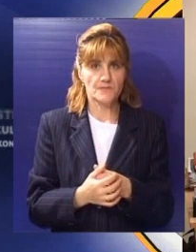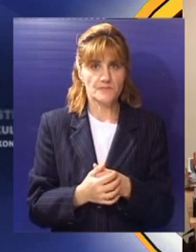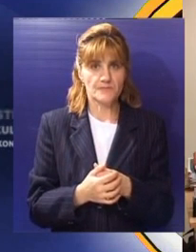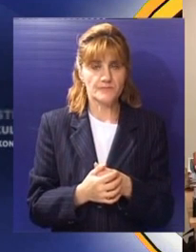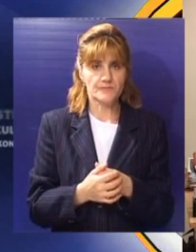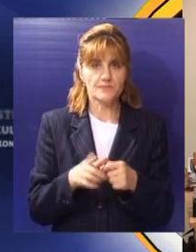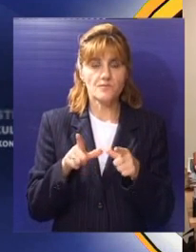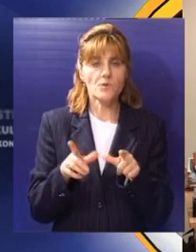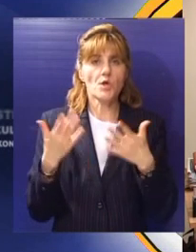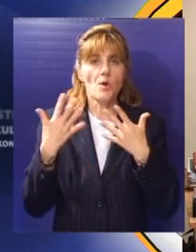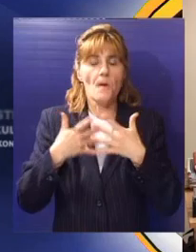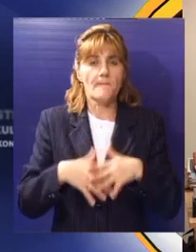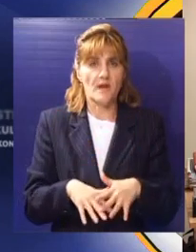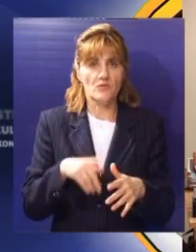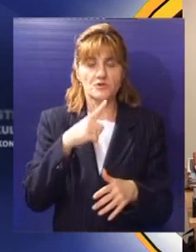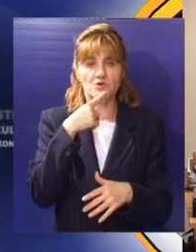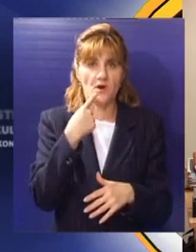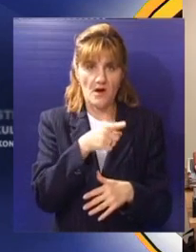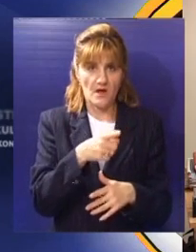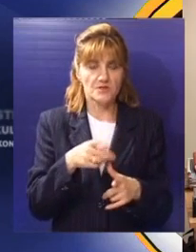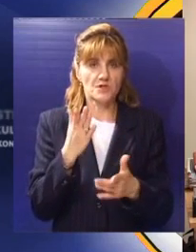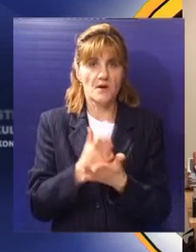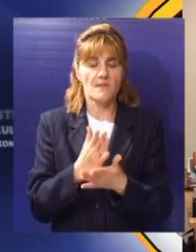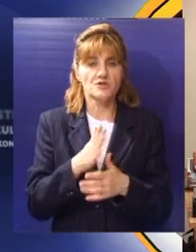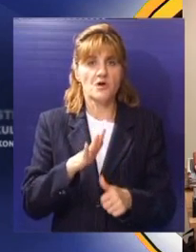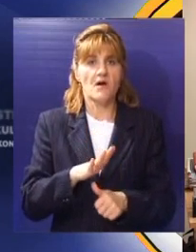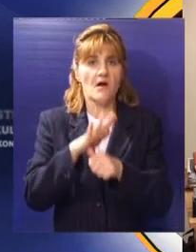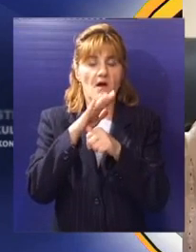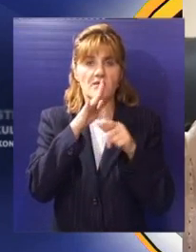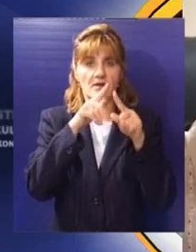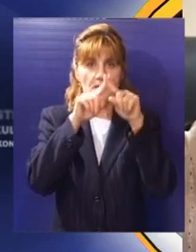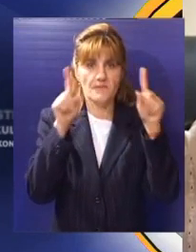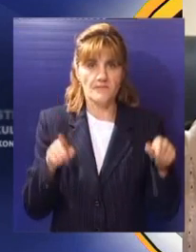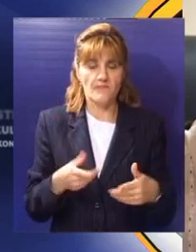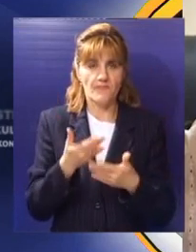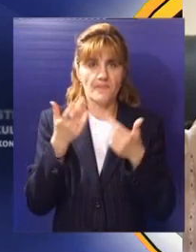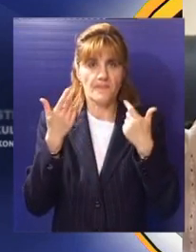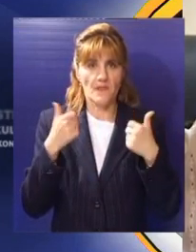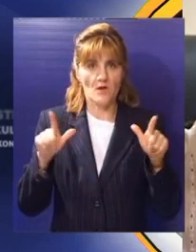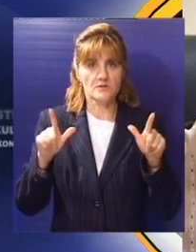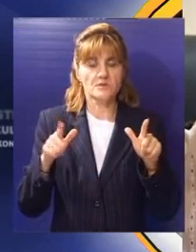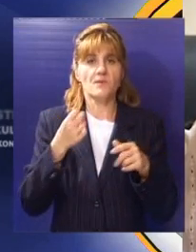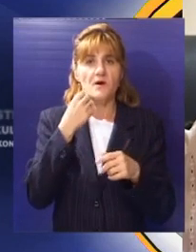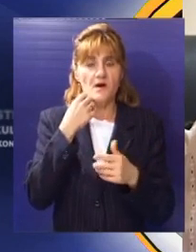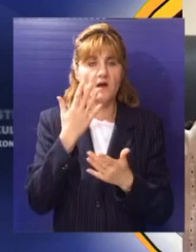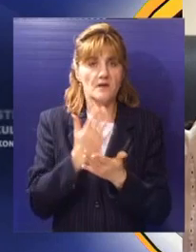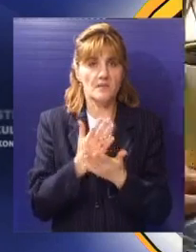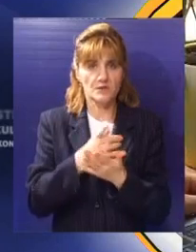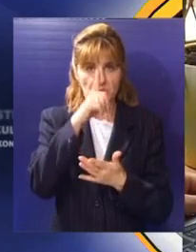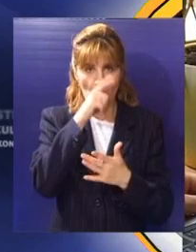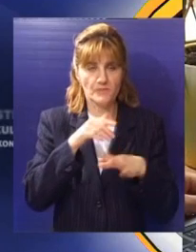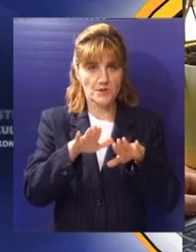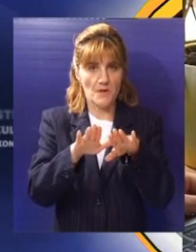nismo. U preduzeću regionalna deponija obljašnjavaju da je generalni projekat prošao reviziju. Kada lokalni parlament